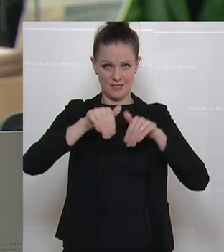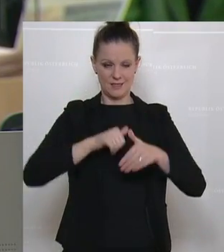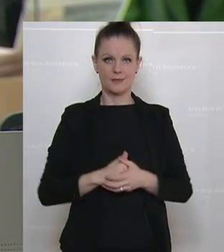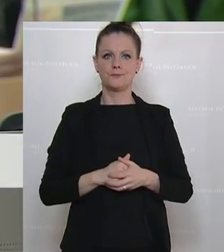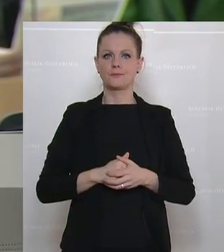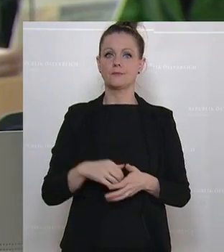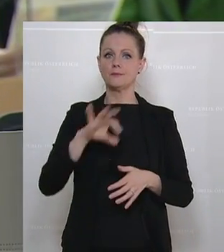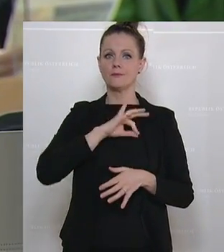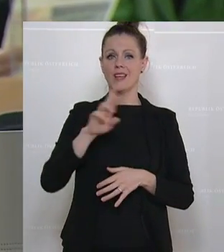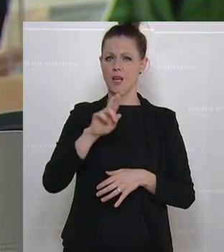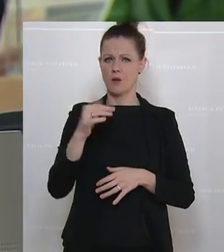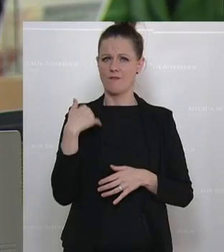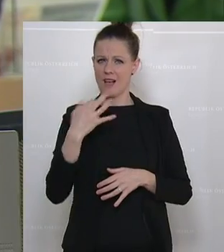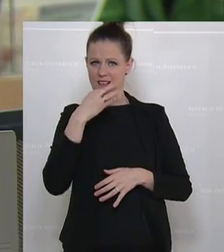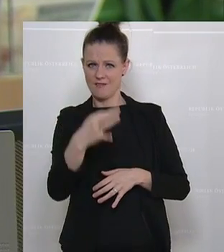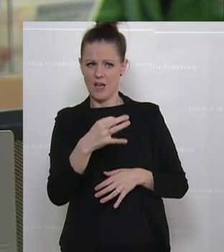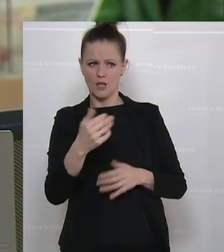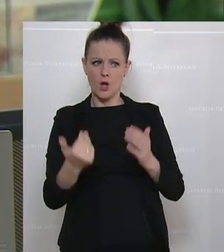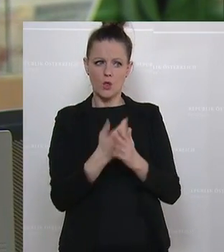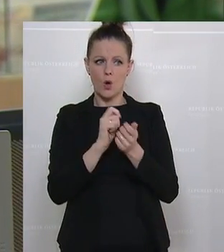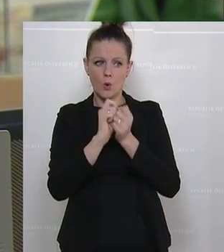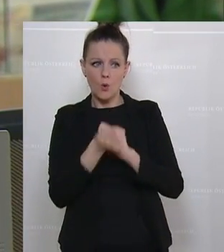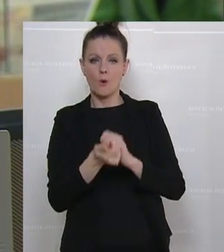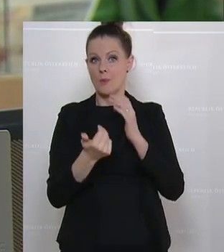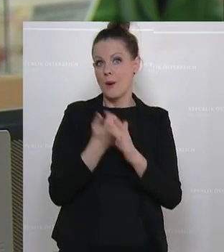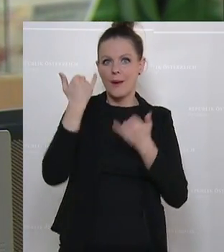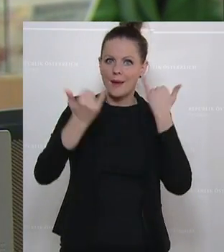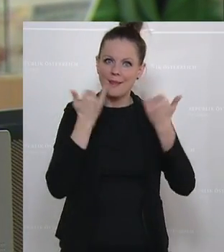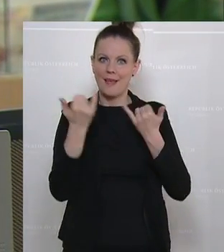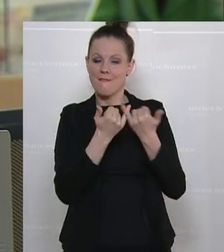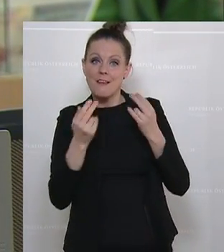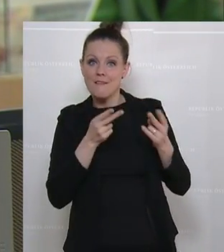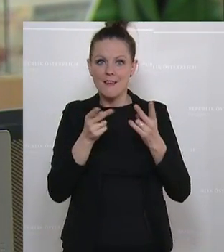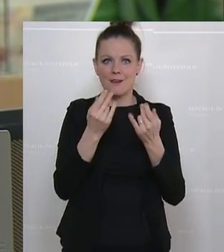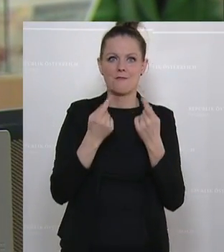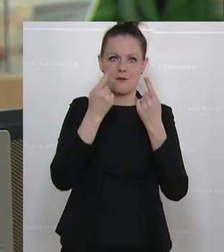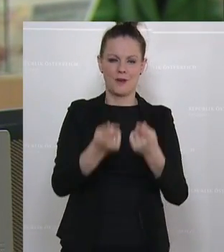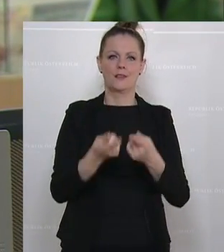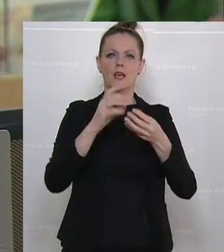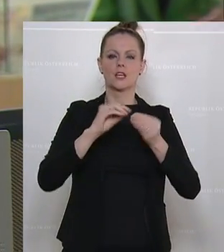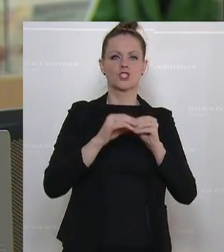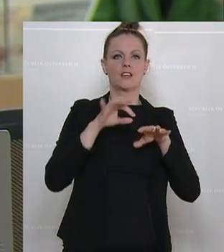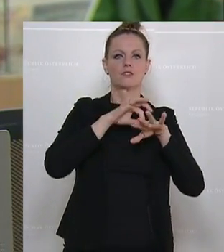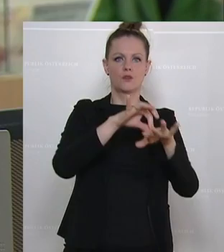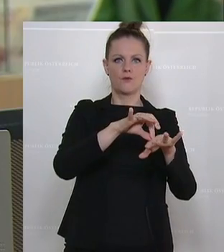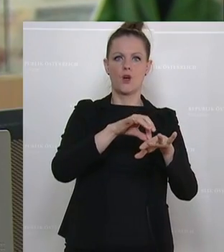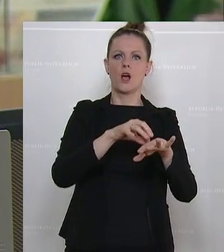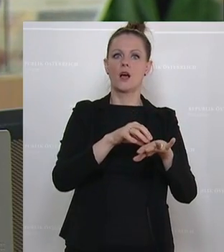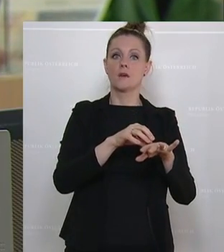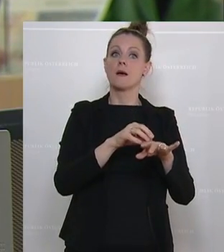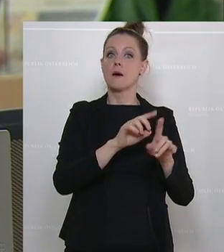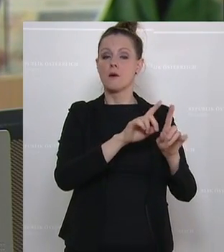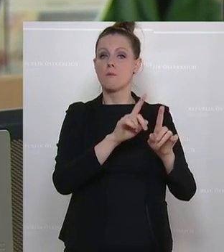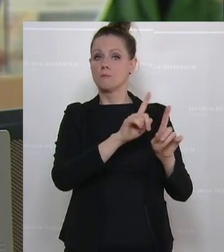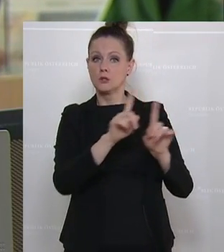Raimon nach Erneuerung gefragt, nach neuen Ideen und einer neuen Ausrichtung. Und jetzt ist ja die Geschäftsführerposition der Ader heuer auch neu zu